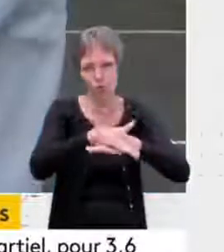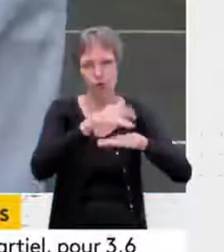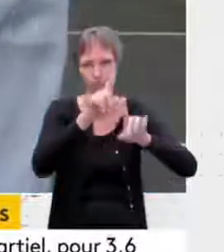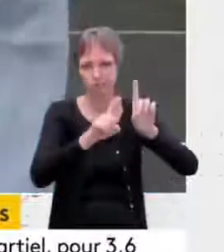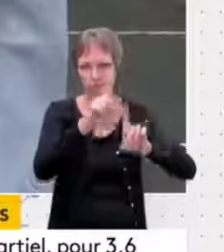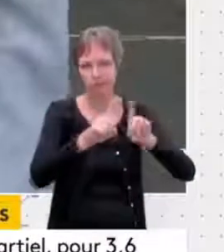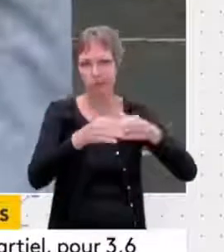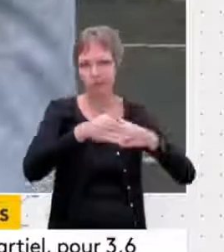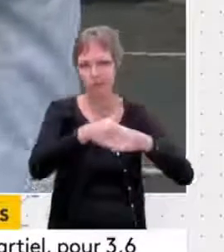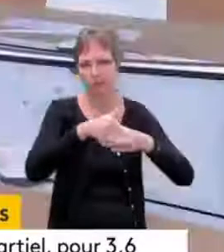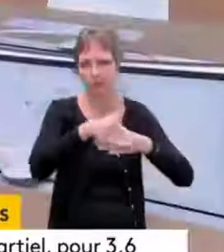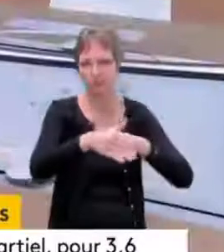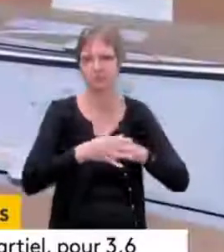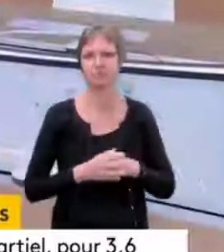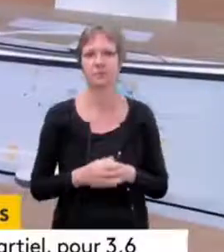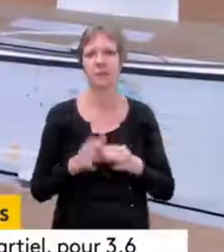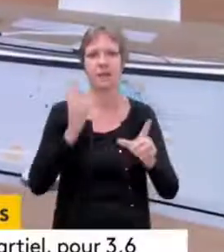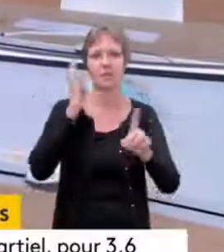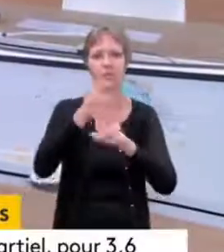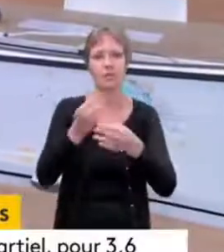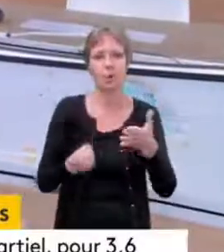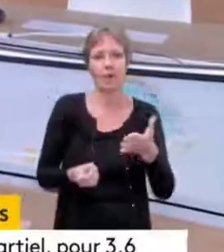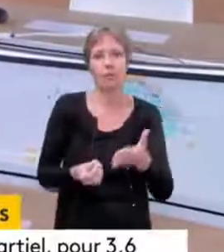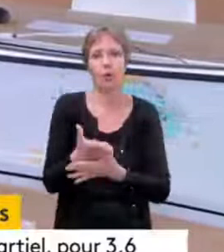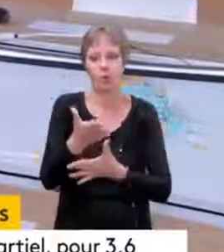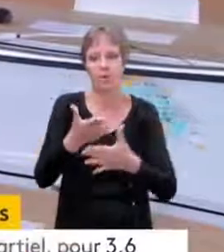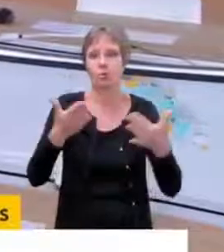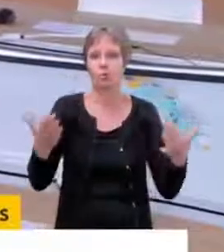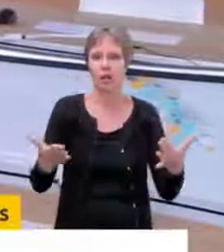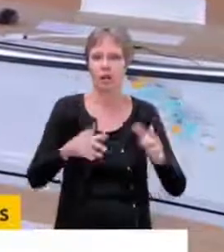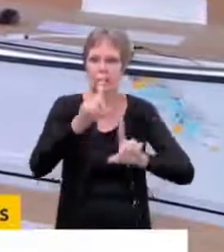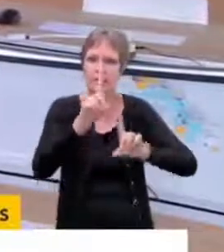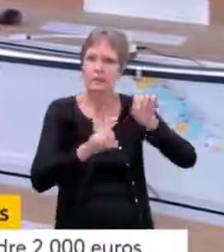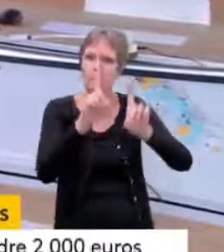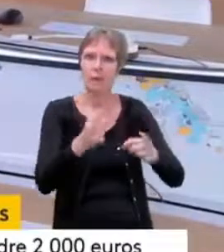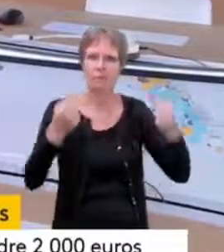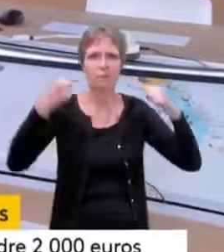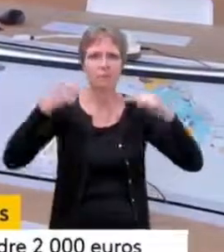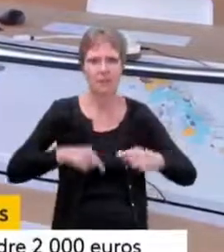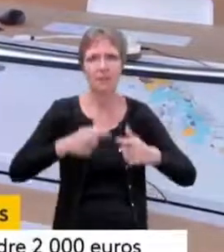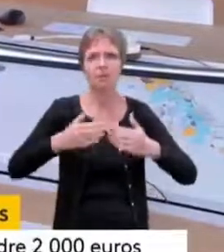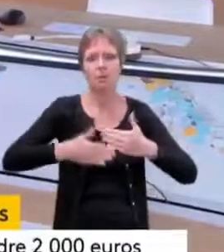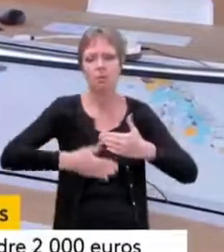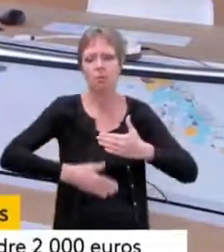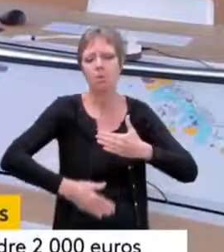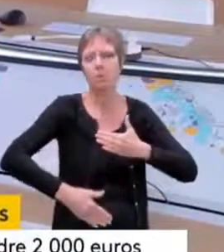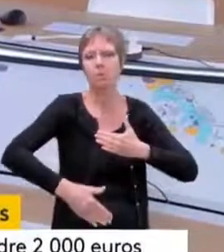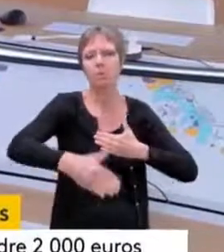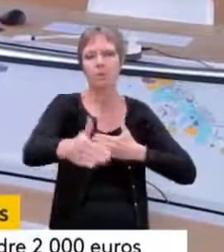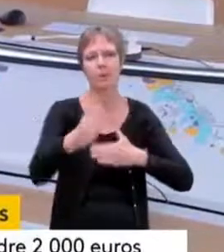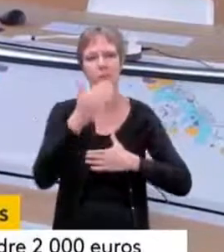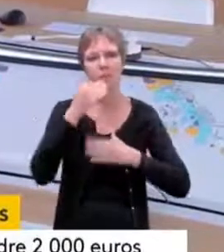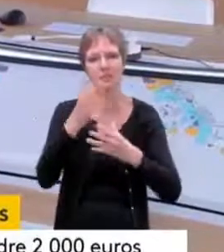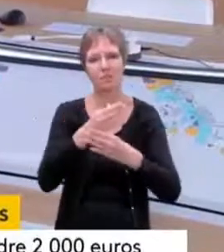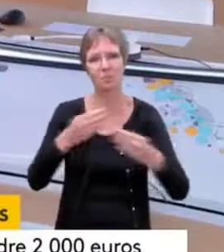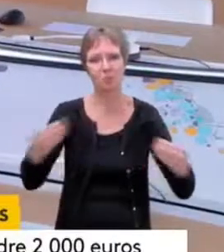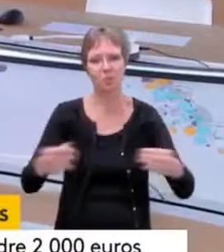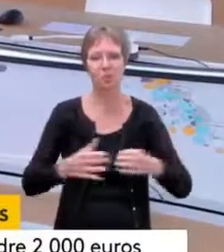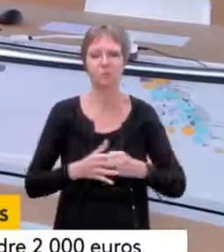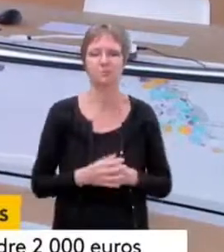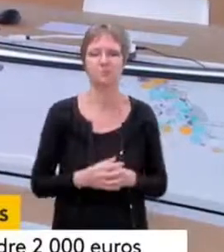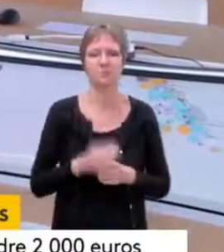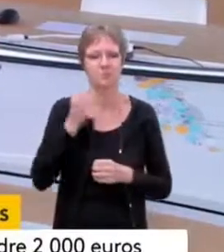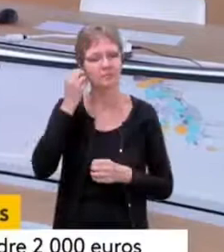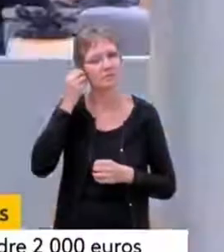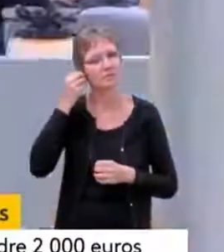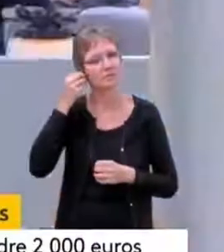Philippe, et puis les semaines à venir, parce qu'on rappelle que cette mission d'information, elle va permettre d'interroger les ministres tout au long des semaines qui viennent. Merci infiniment, Daniel Obono, d'avoir